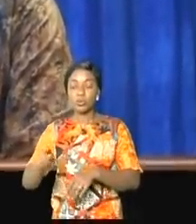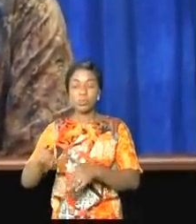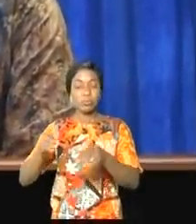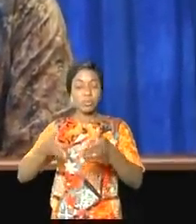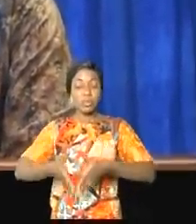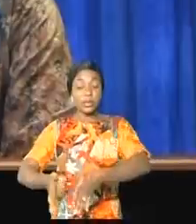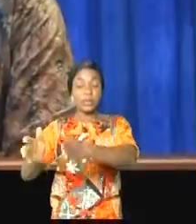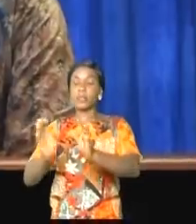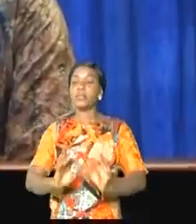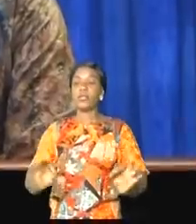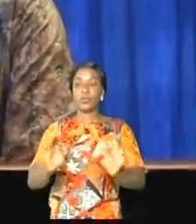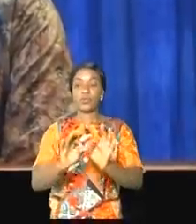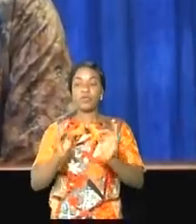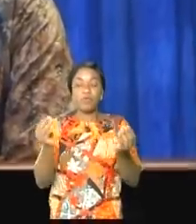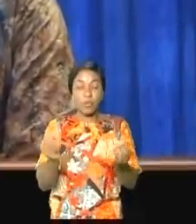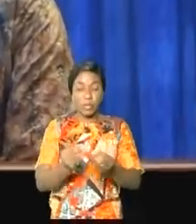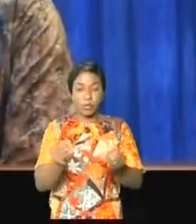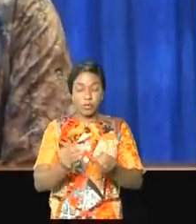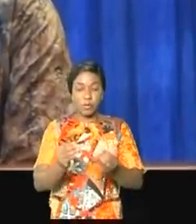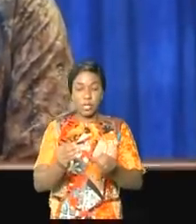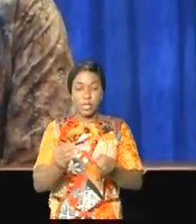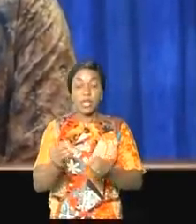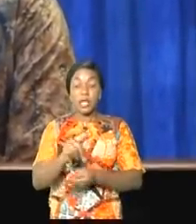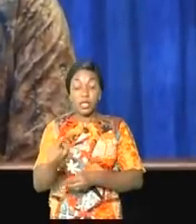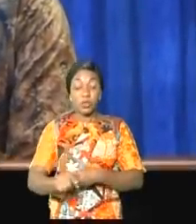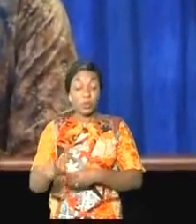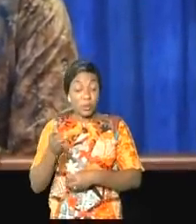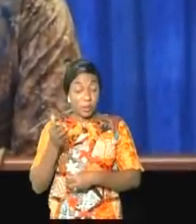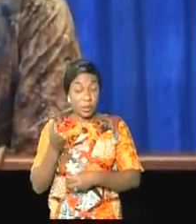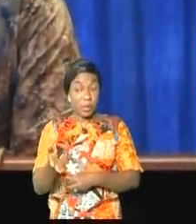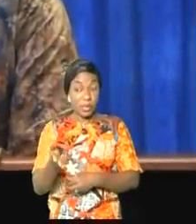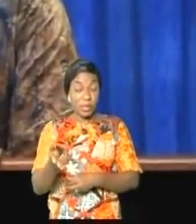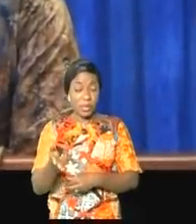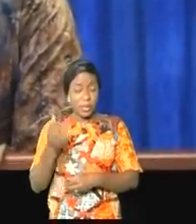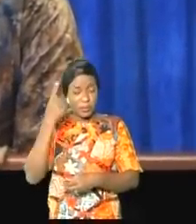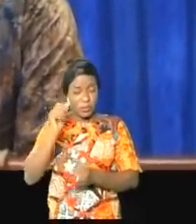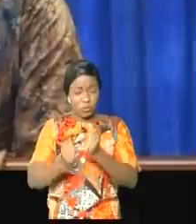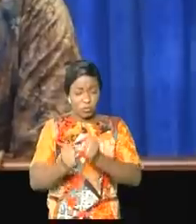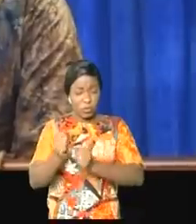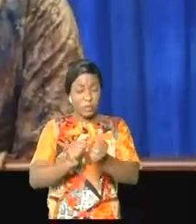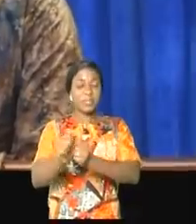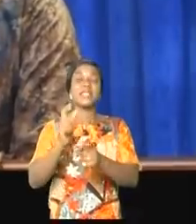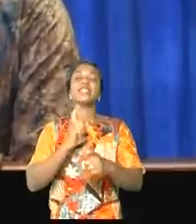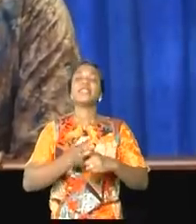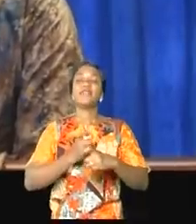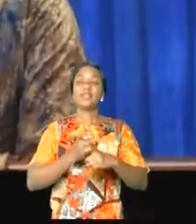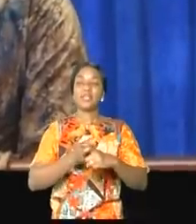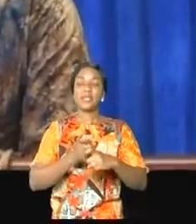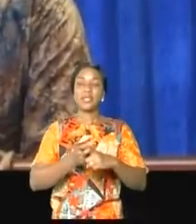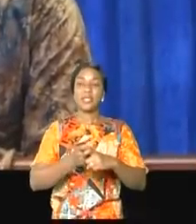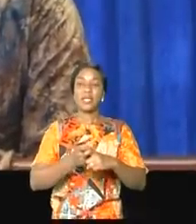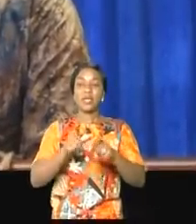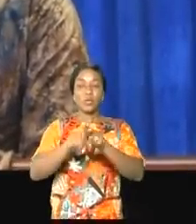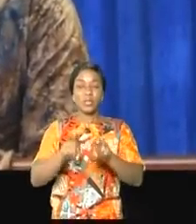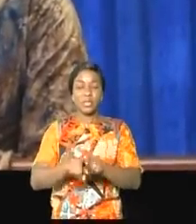ce sont des provinces qui connaissent le problème d'accès, surtout dans des petits